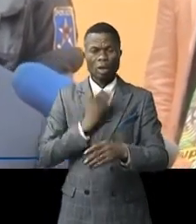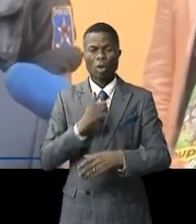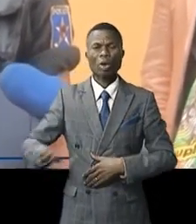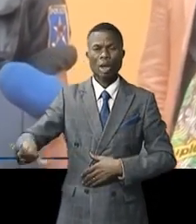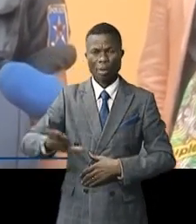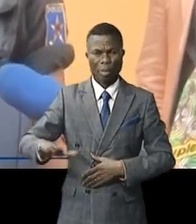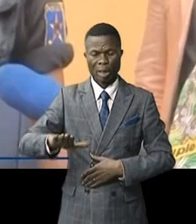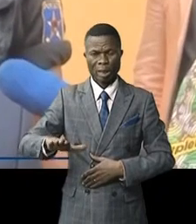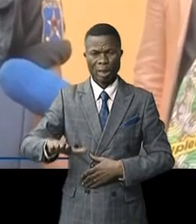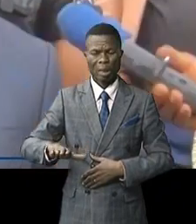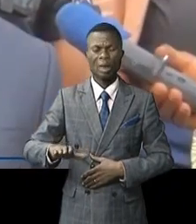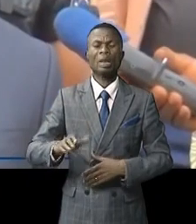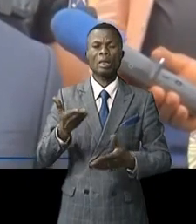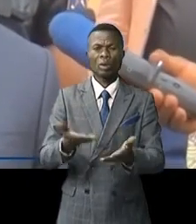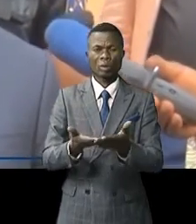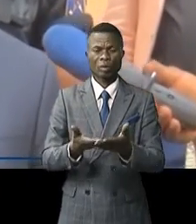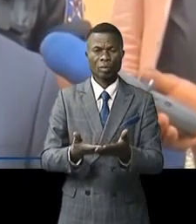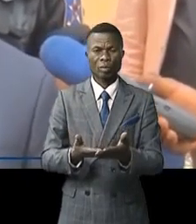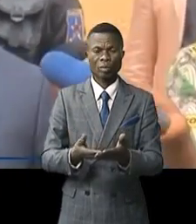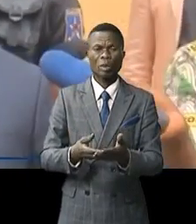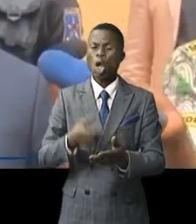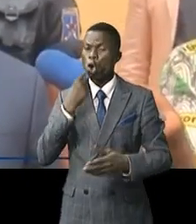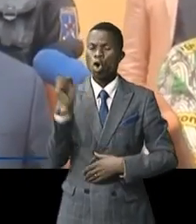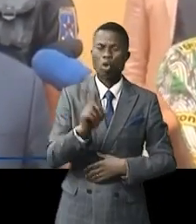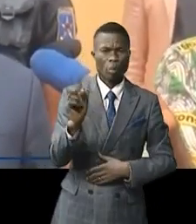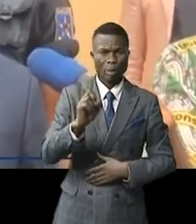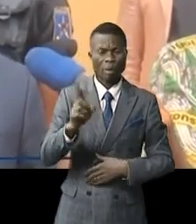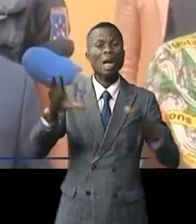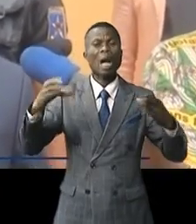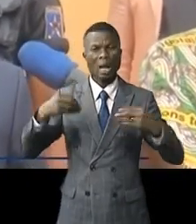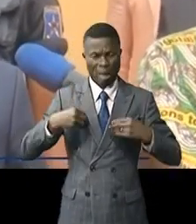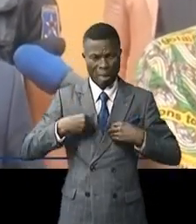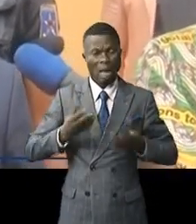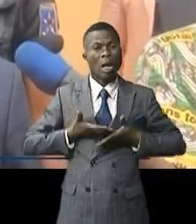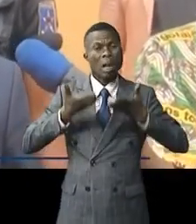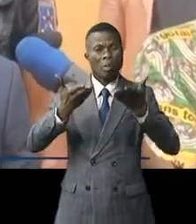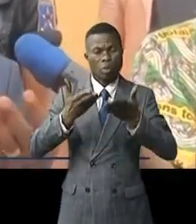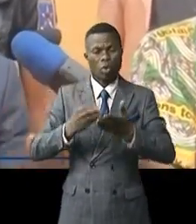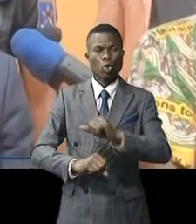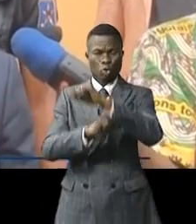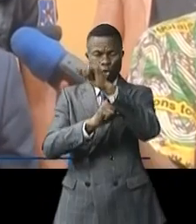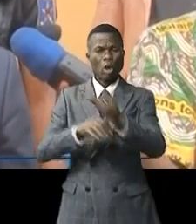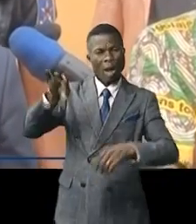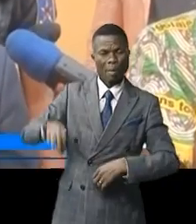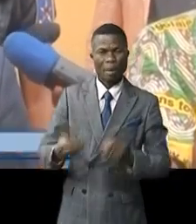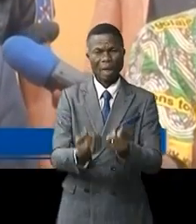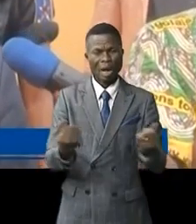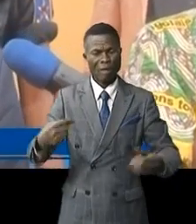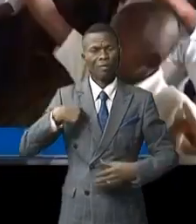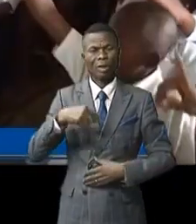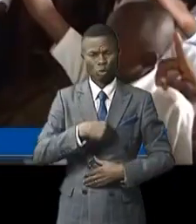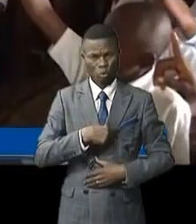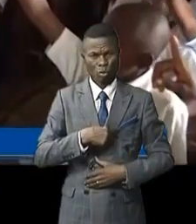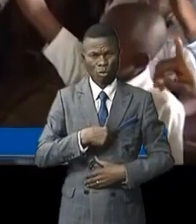toute l'étendue de la province du Maniem. Ce n'est pas une contrainte. Ils ont accepté pour privilégier l'intérêt de nos